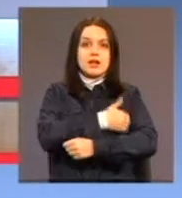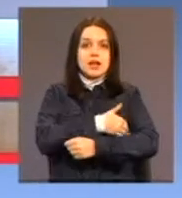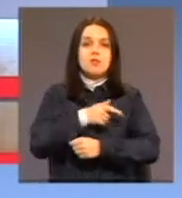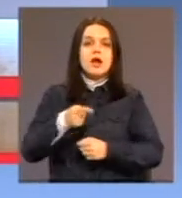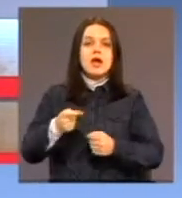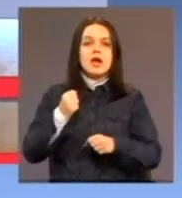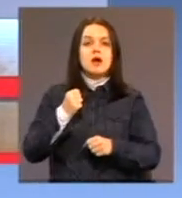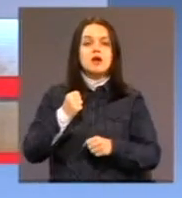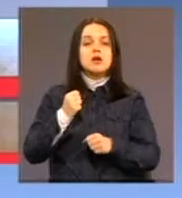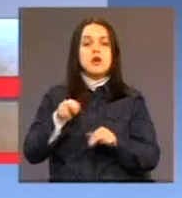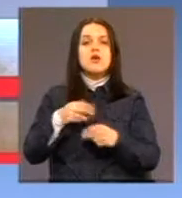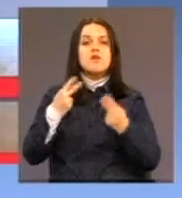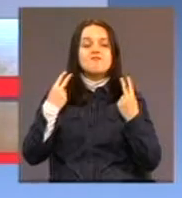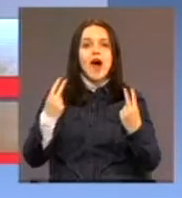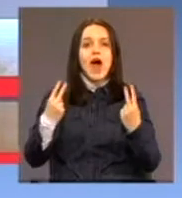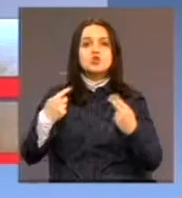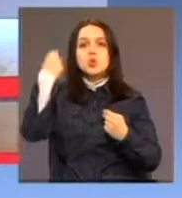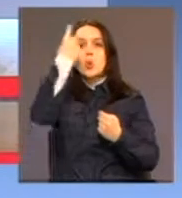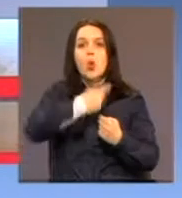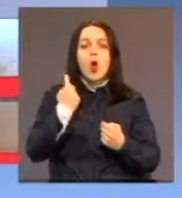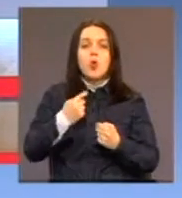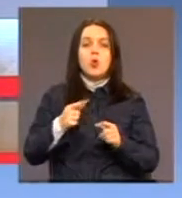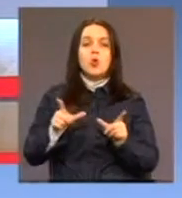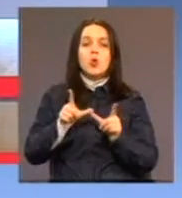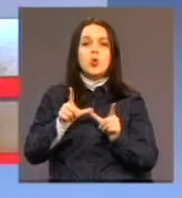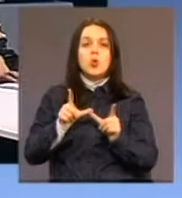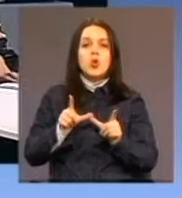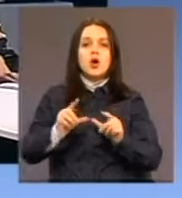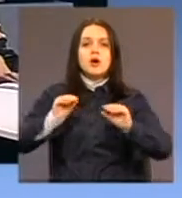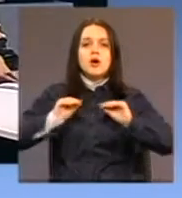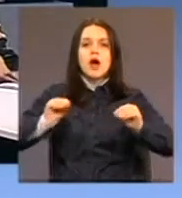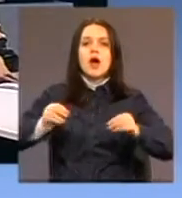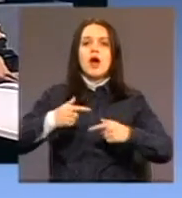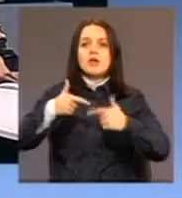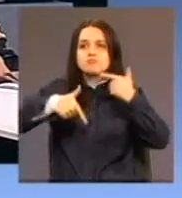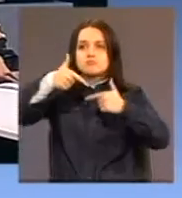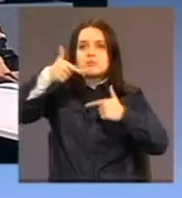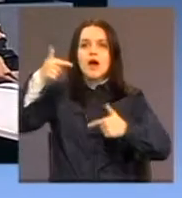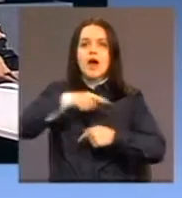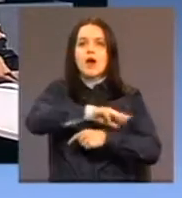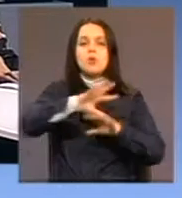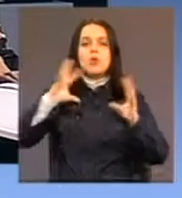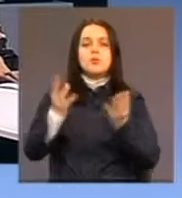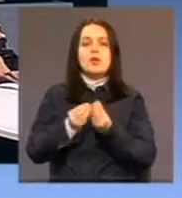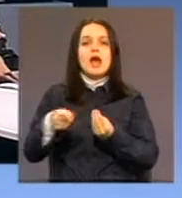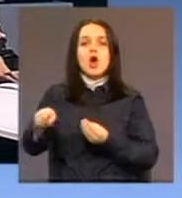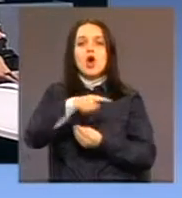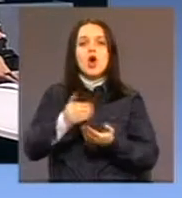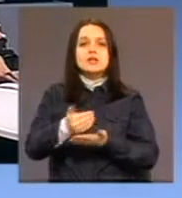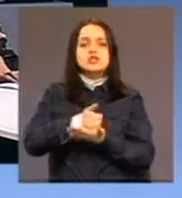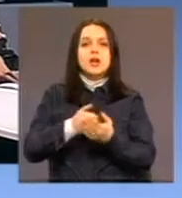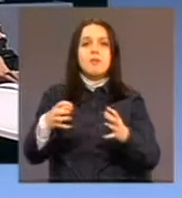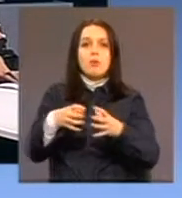ukupno, dakle, senzibilisanje korističke populacije, ali ne treba zaboraviti i